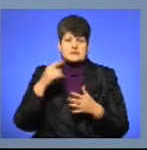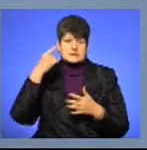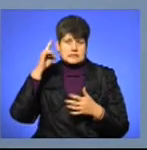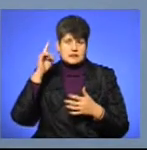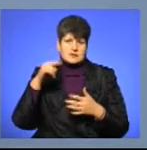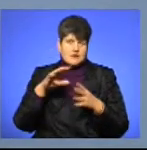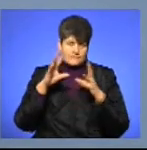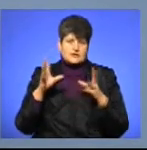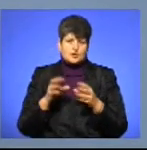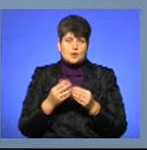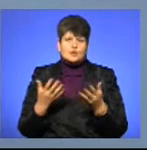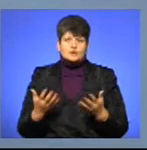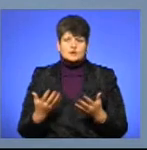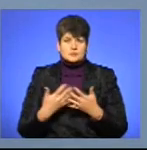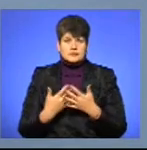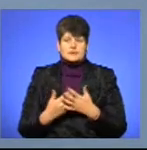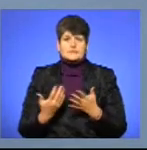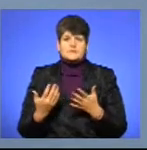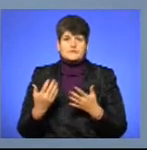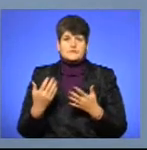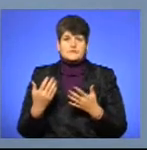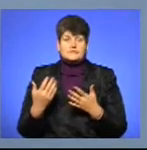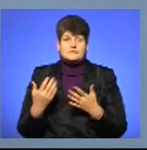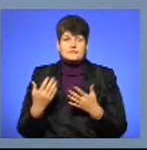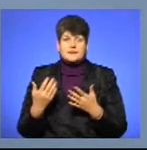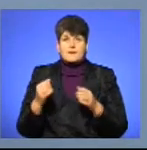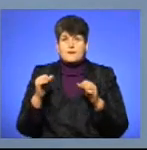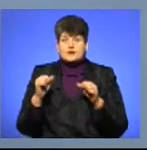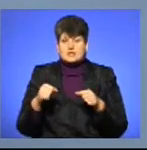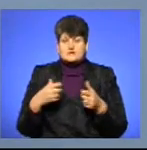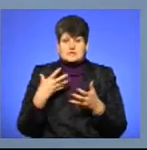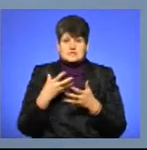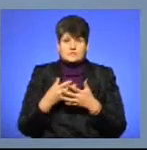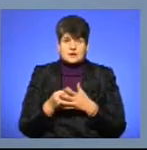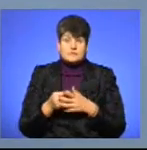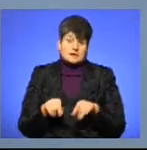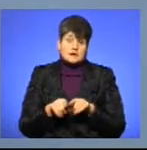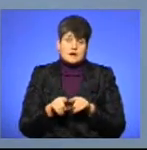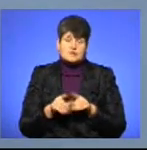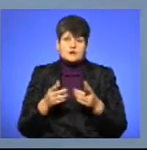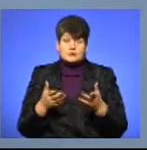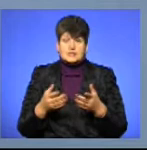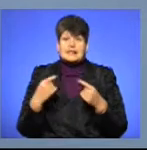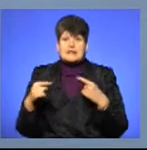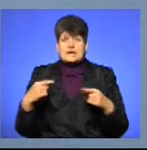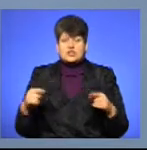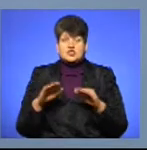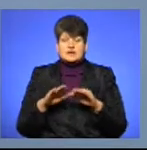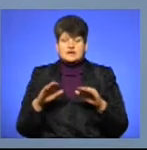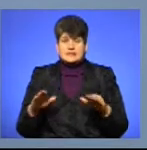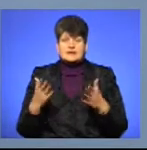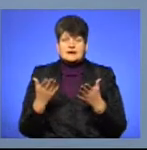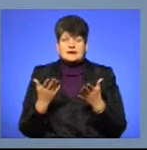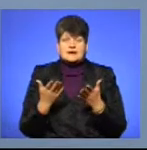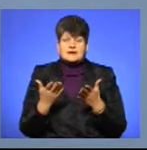в цілому історії, можливостей своїх. І так само разом з тим інші діти, в які,